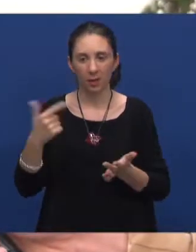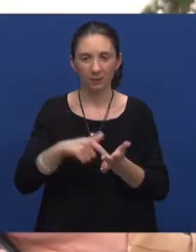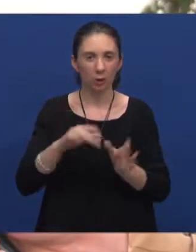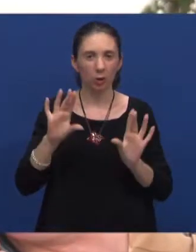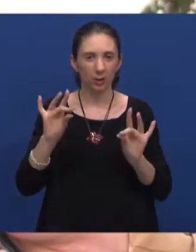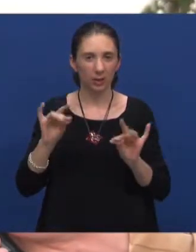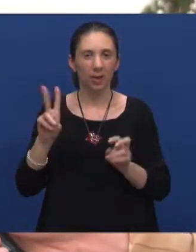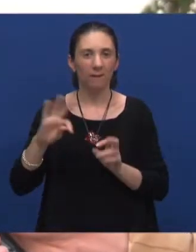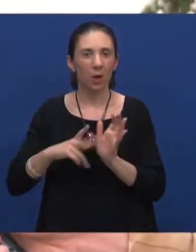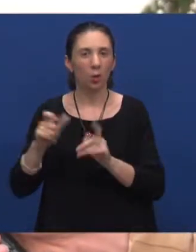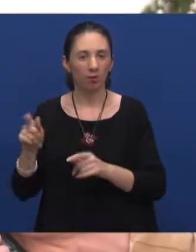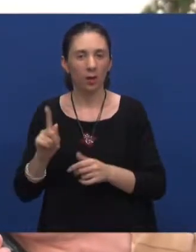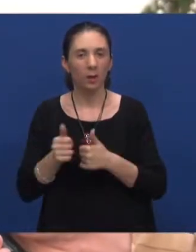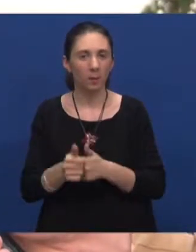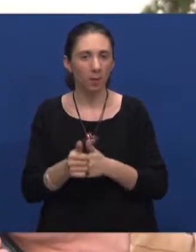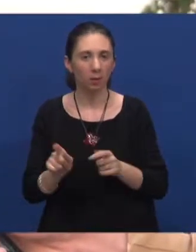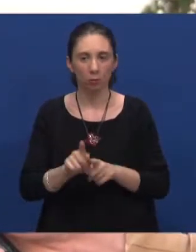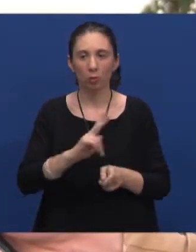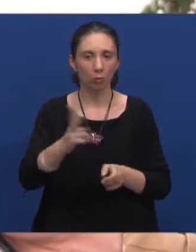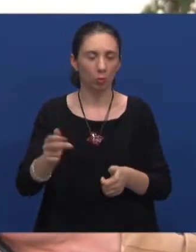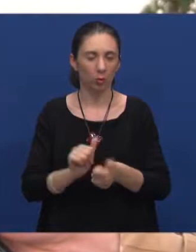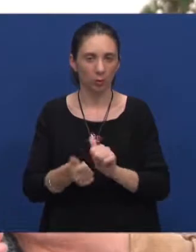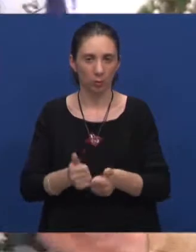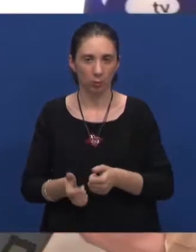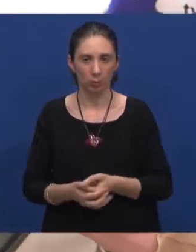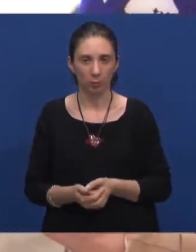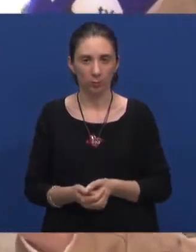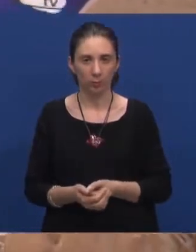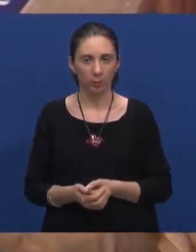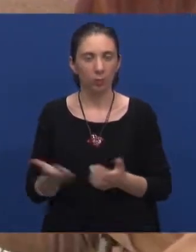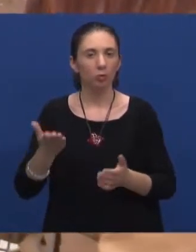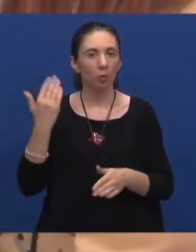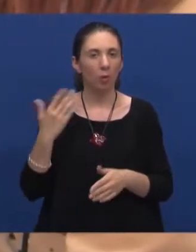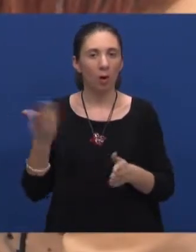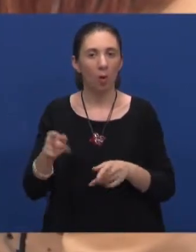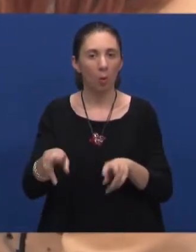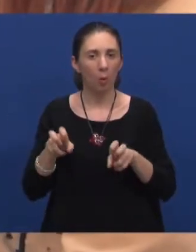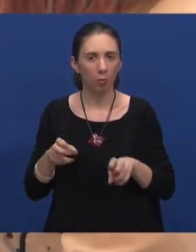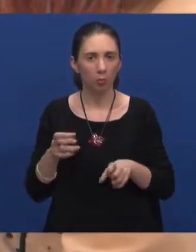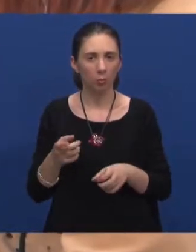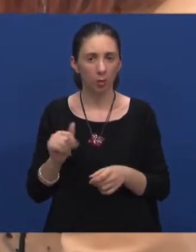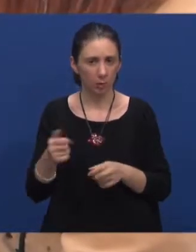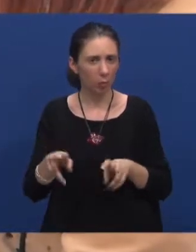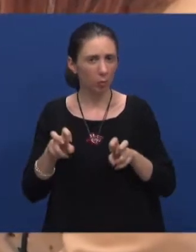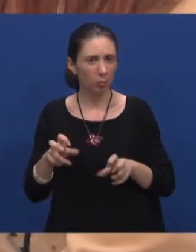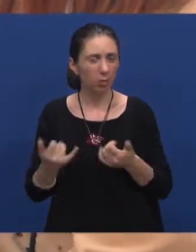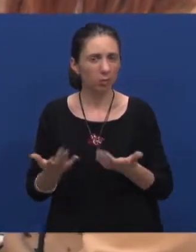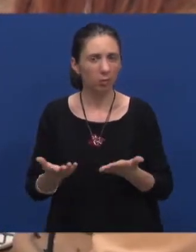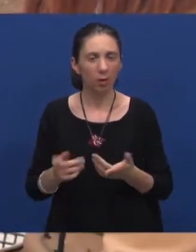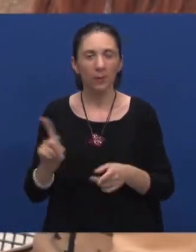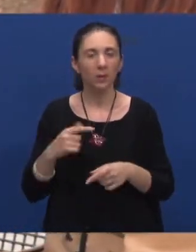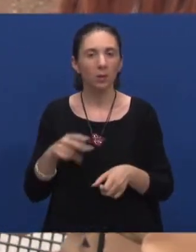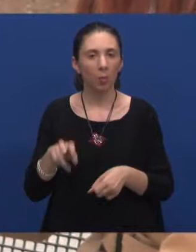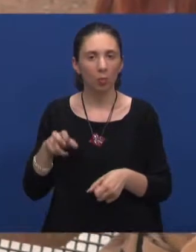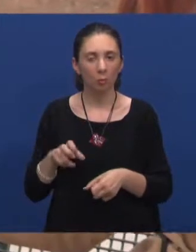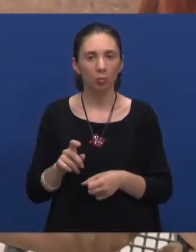A i, pratila sam i ostale sportove. I što je bilo, kako to da si odustala? Jesi odustala ili... Pa nisam